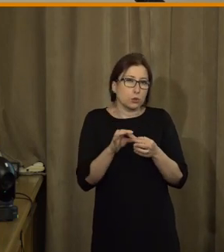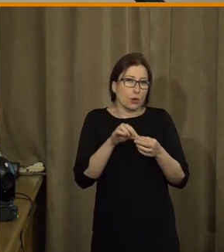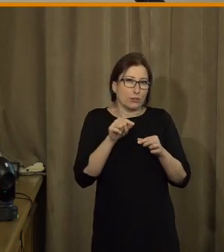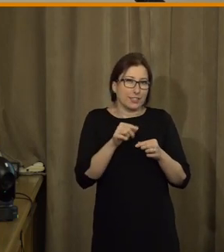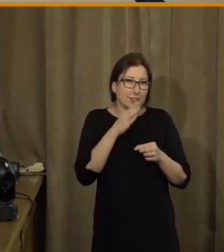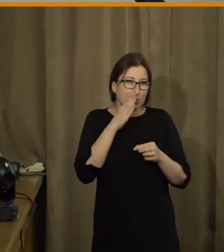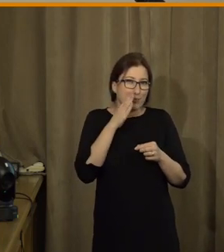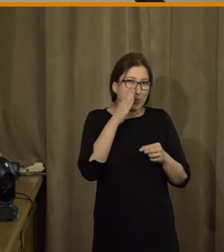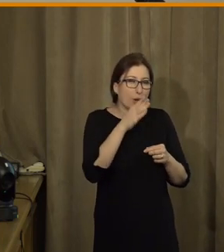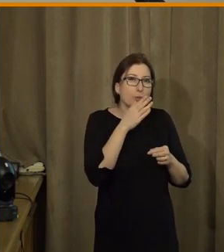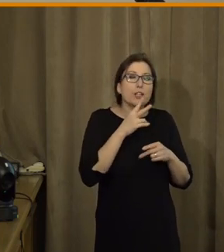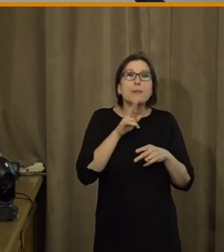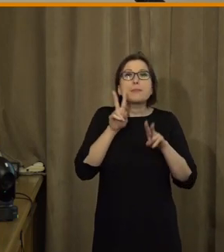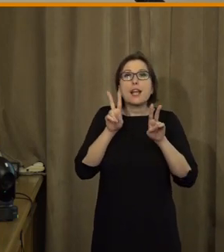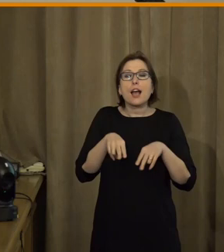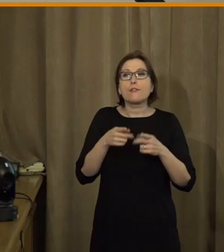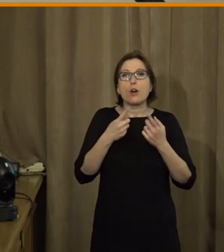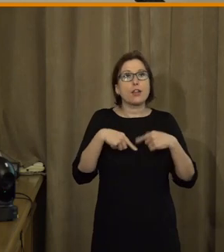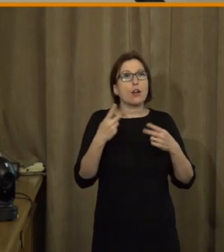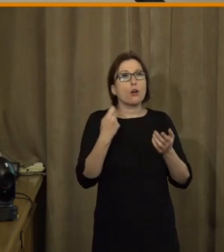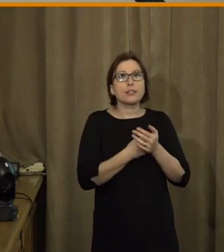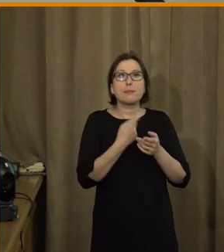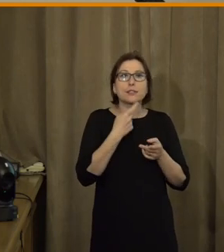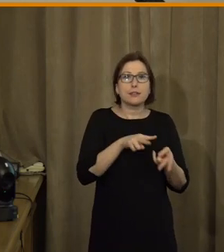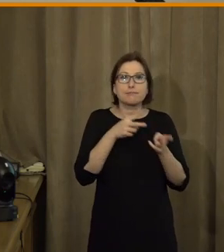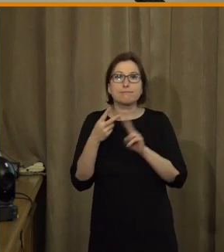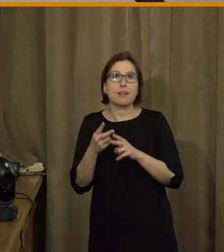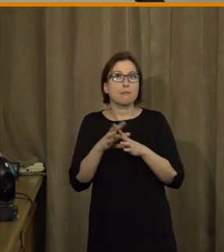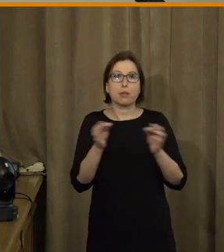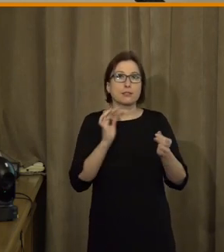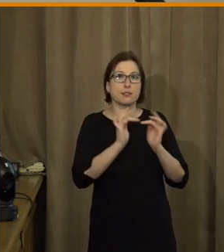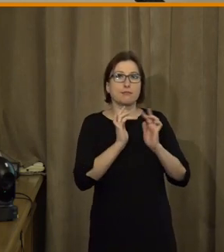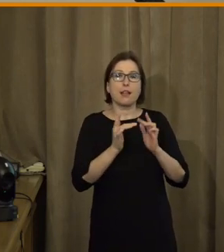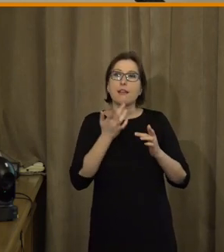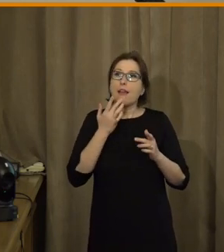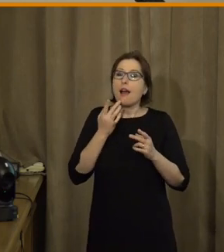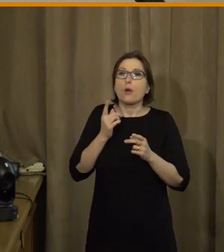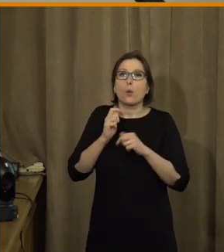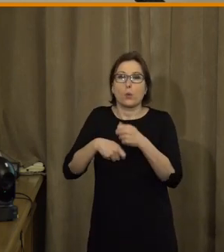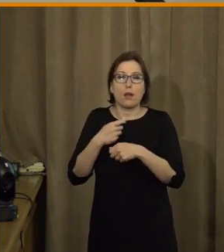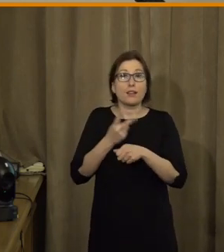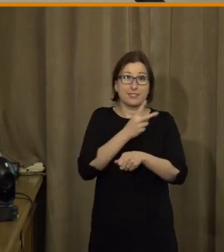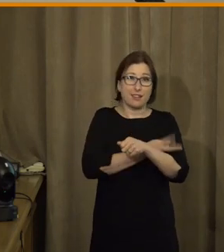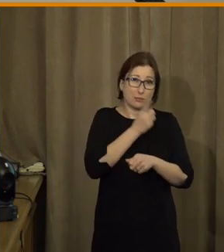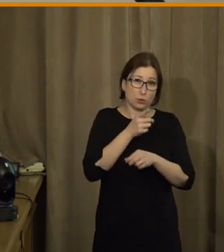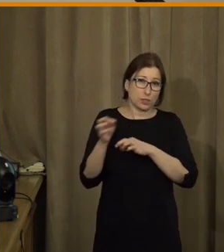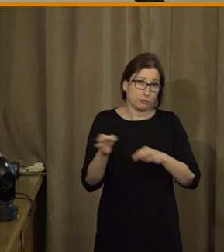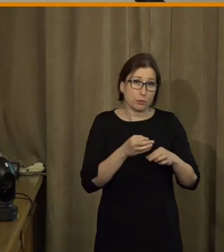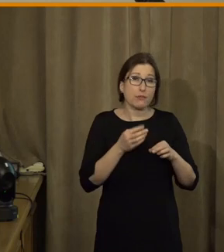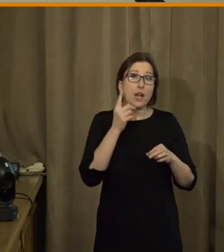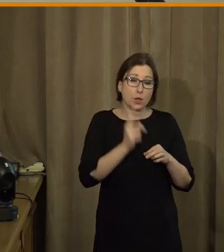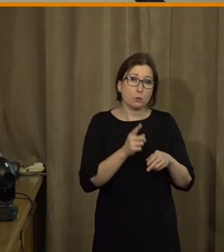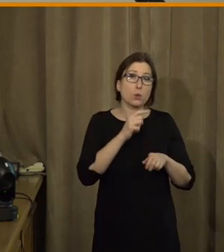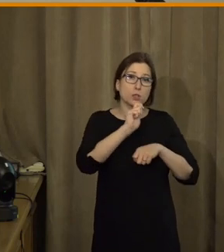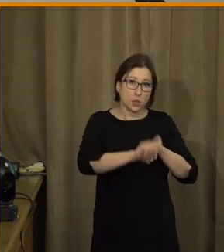skutečně bude volit to právo na nějaká analogová řešení a právo na to být offline a stát by se na tohle měl připravit a už by měl